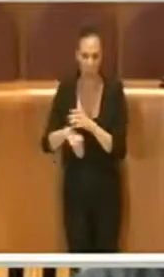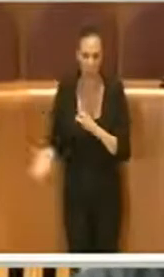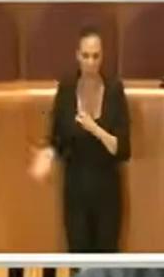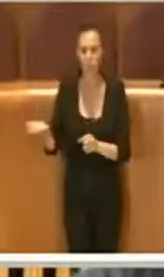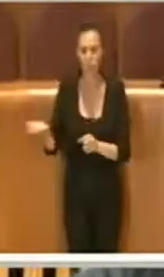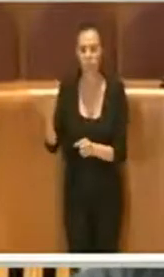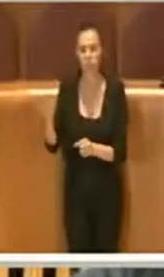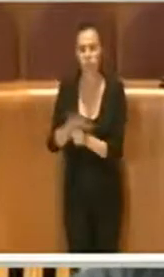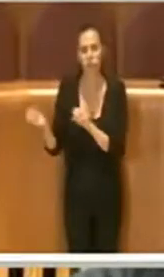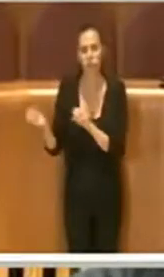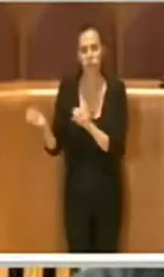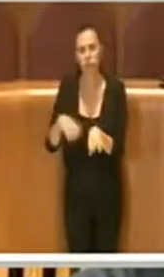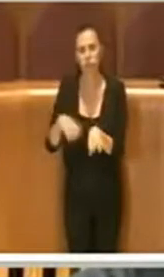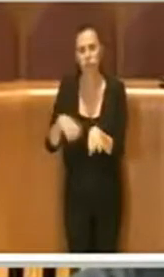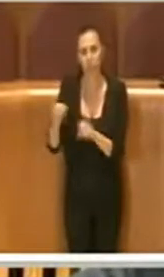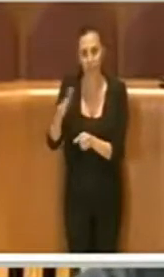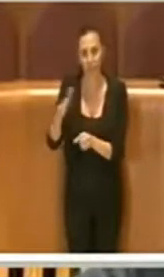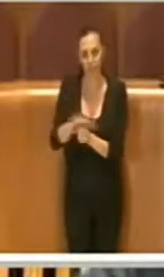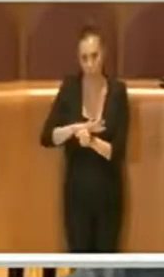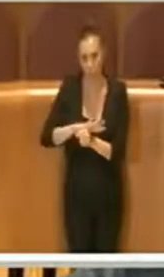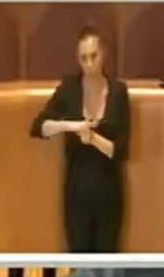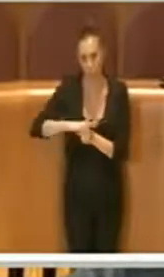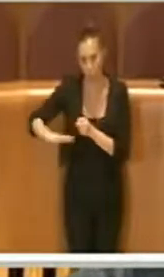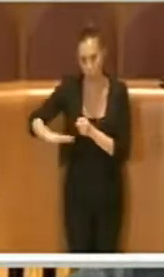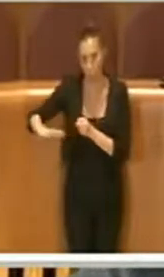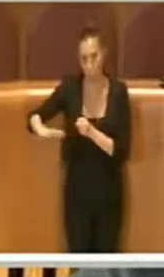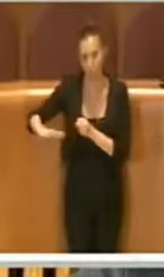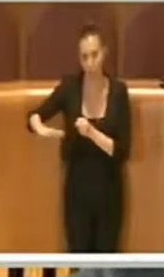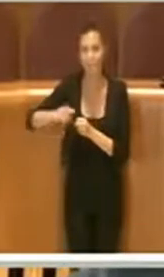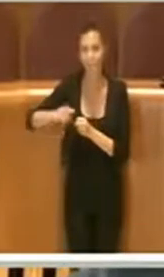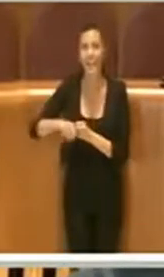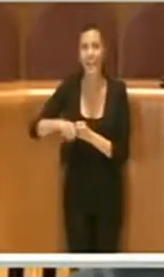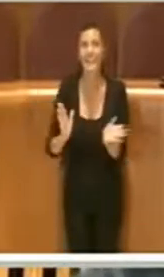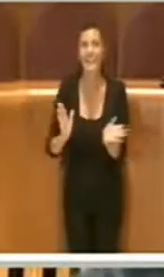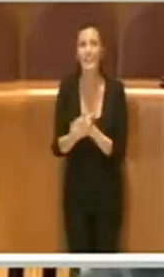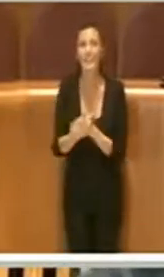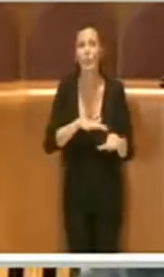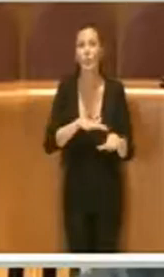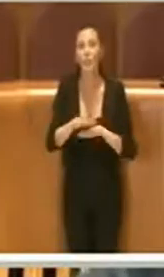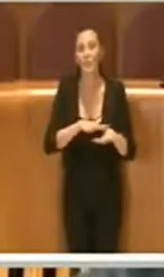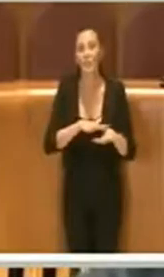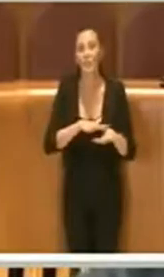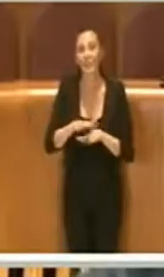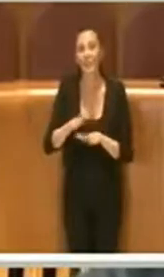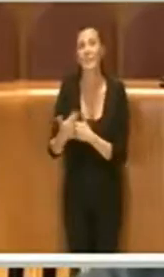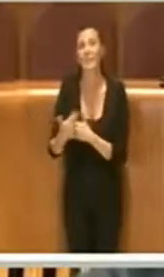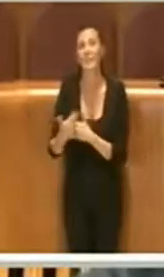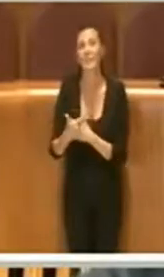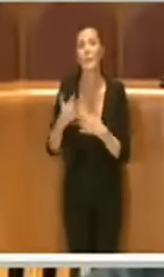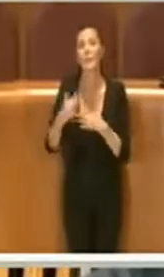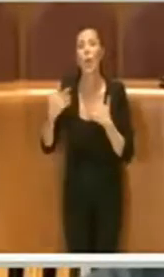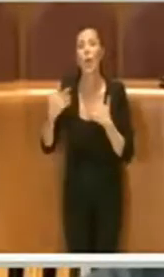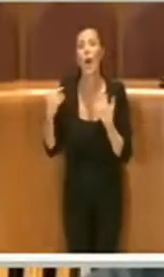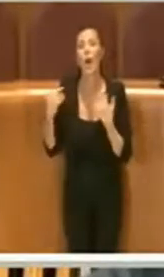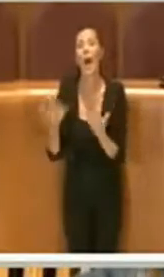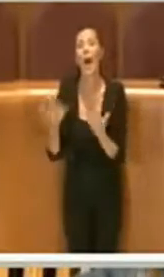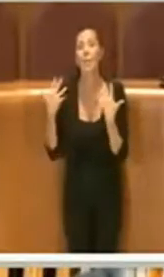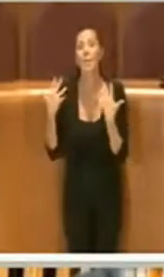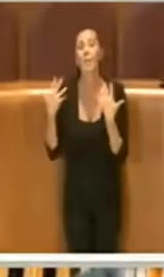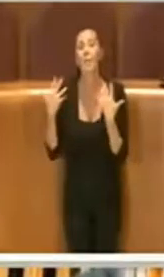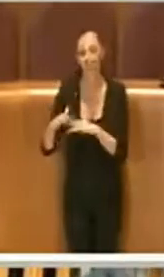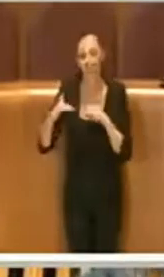accumulata. Tutto questo quindi è stato fatto dal Dipartimento Mobilità, Dipartimento Ambiente e Dipartimento Sport.